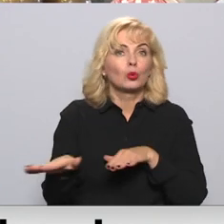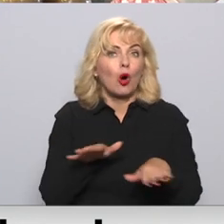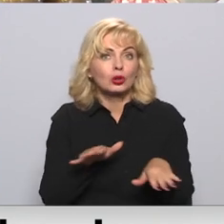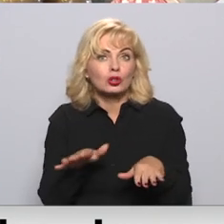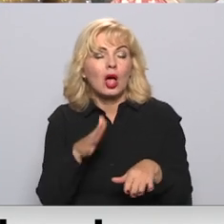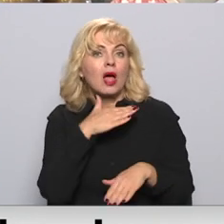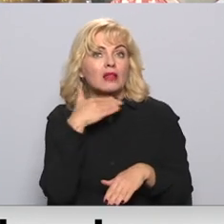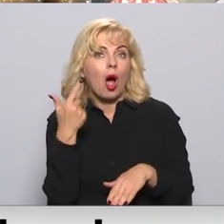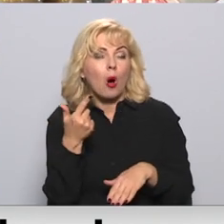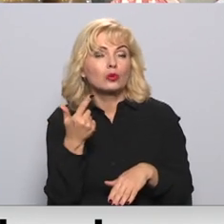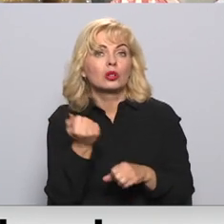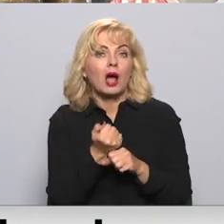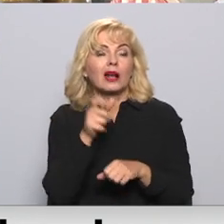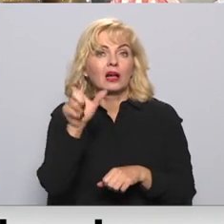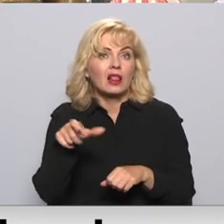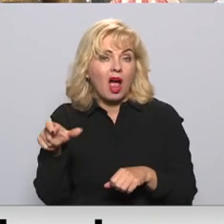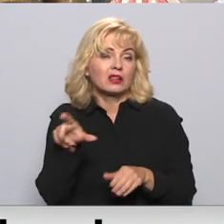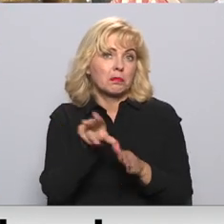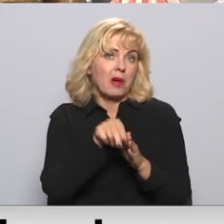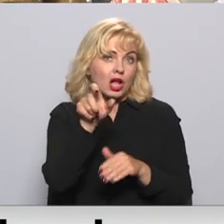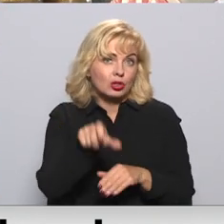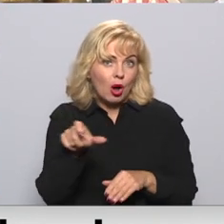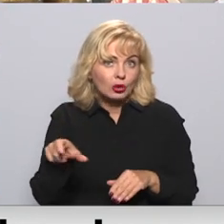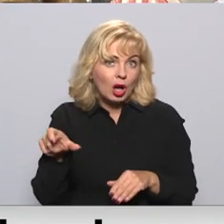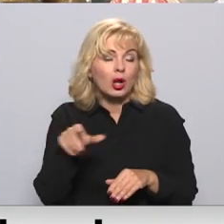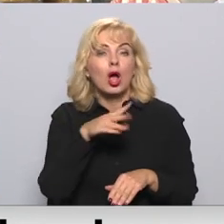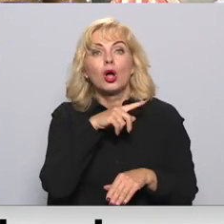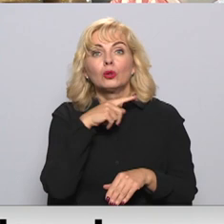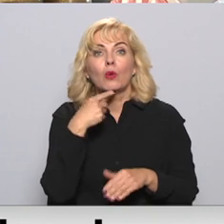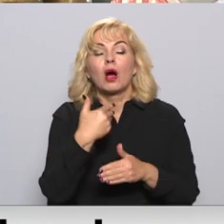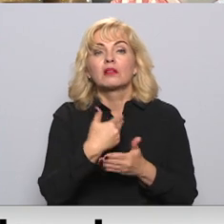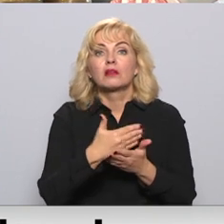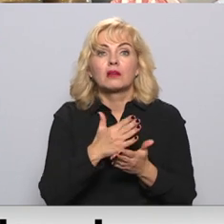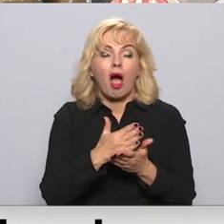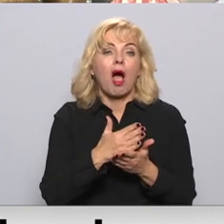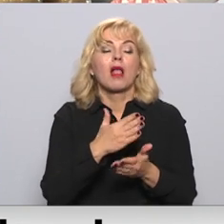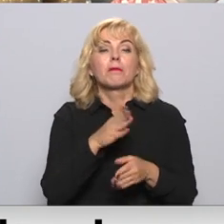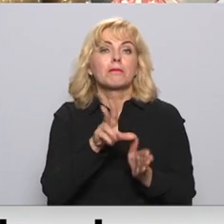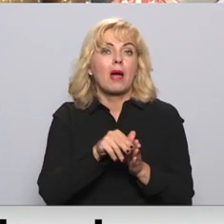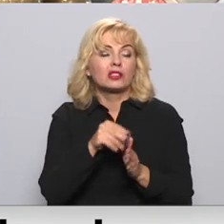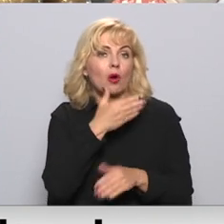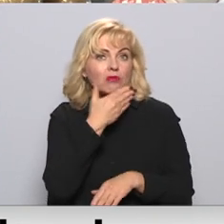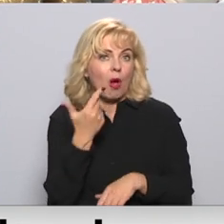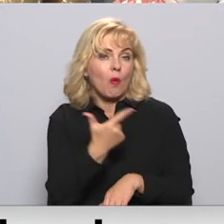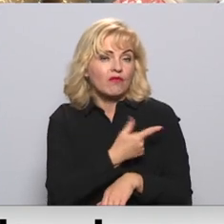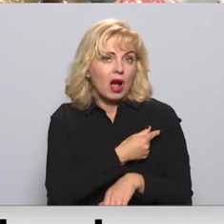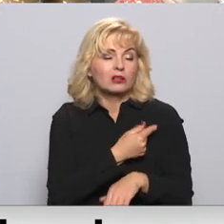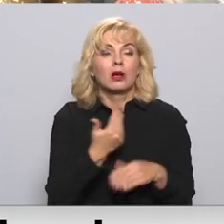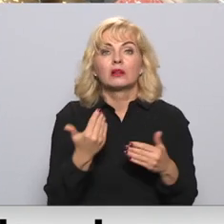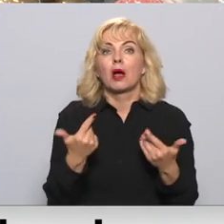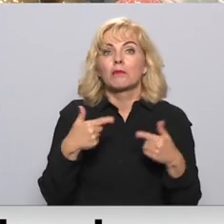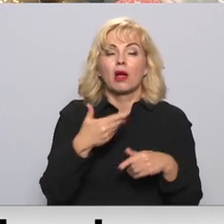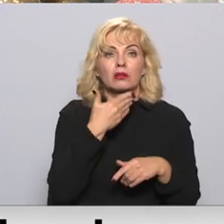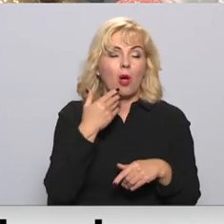Jau daudz daļa mums klienti ir arī pensionāri, un pensionāri arī ļoti liela daļa nav vakcinēti, tāpēc arī mums pašlaik tas nav arī